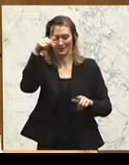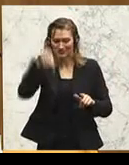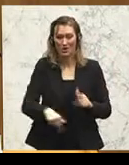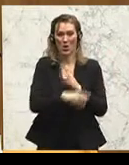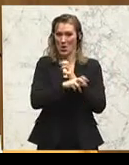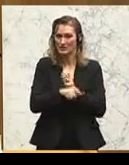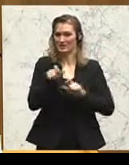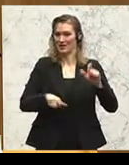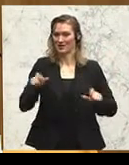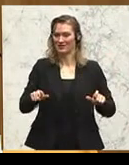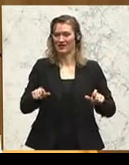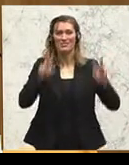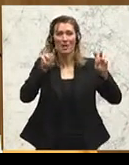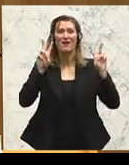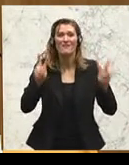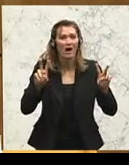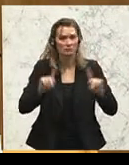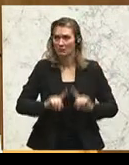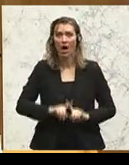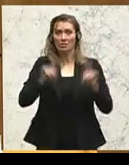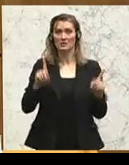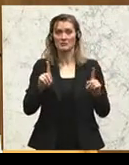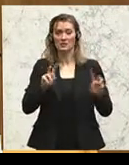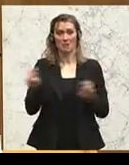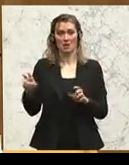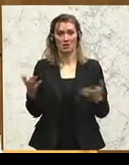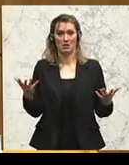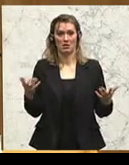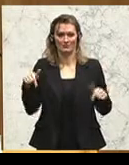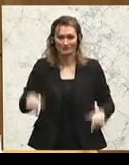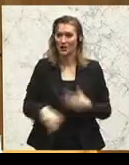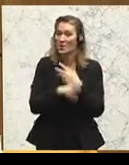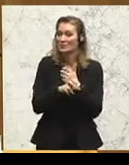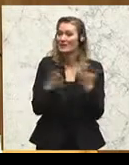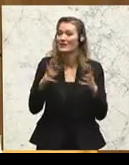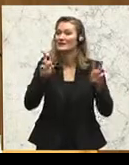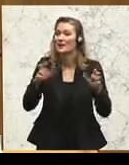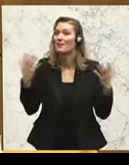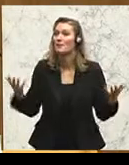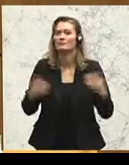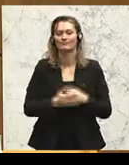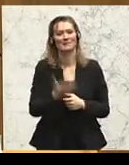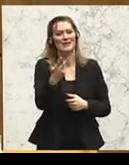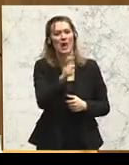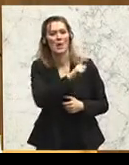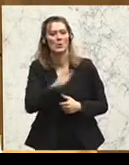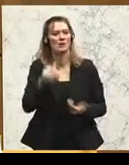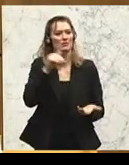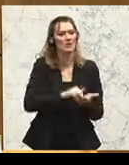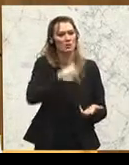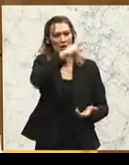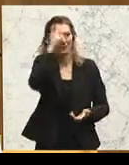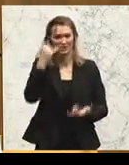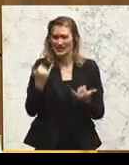ist ein ganz anderes. Wir haben in Österreich 300.000 Menschen, die zur